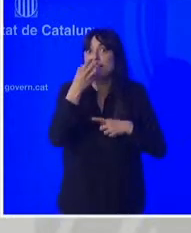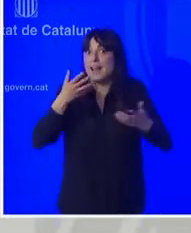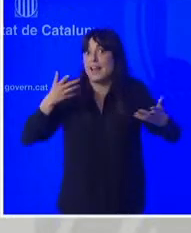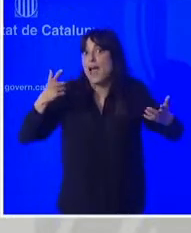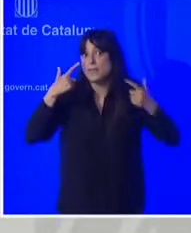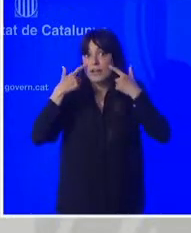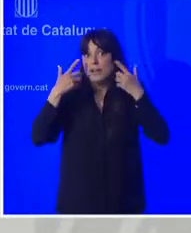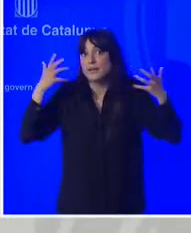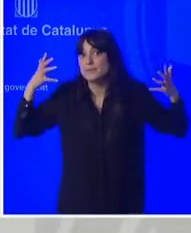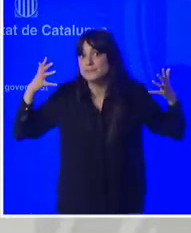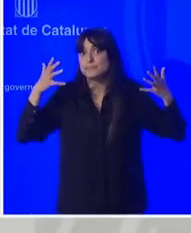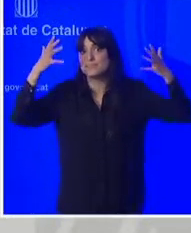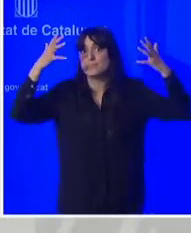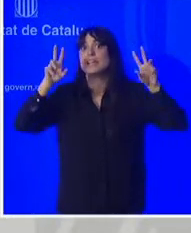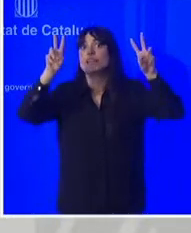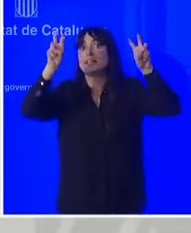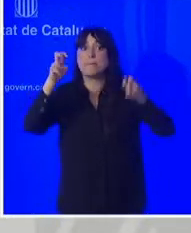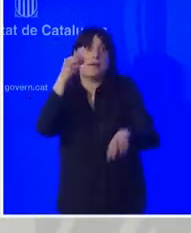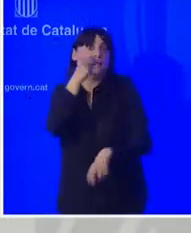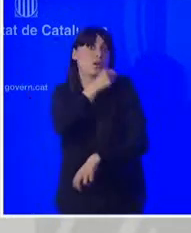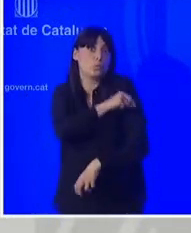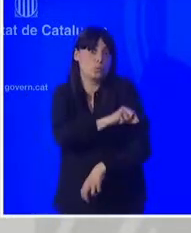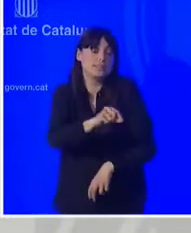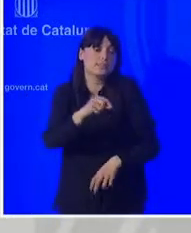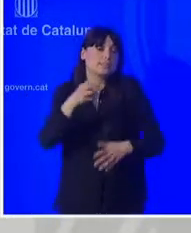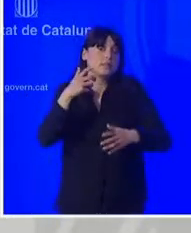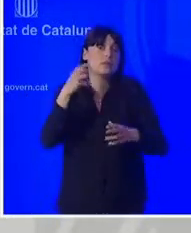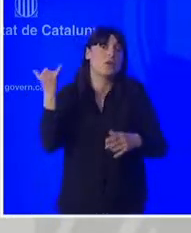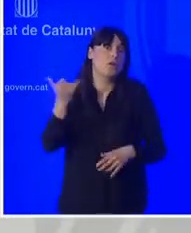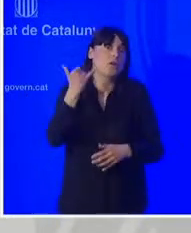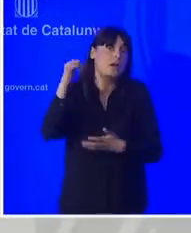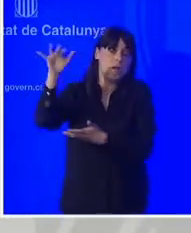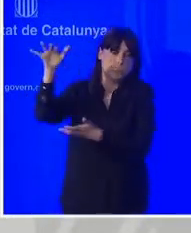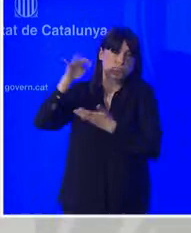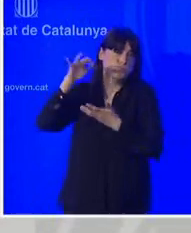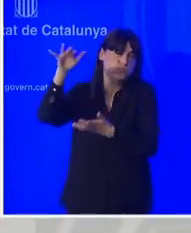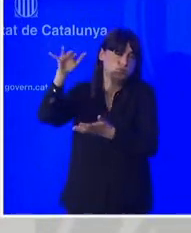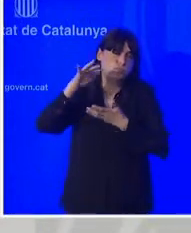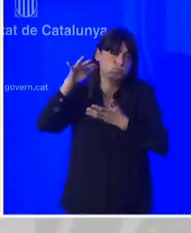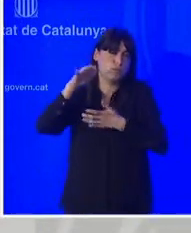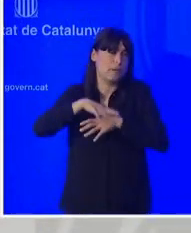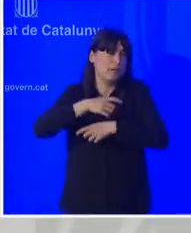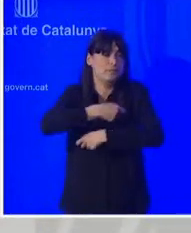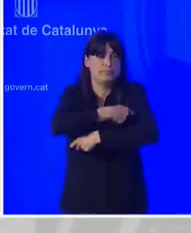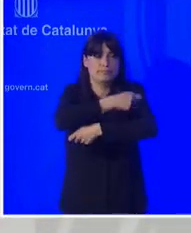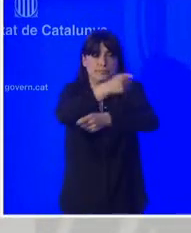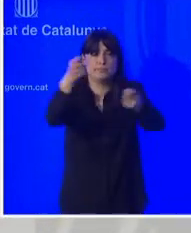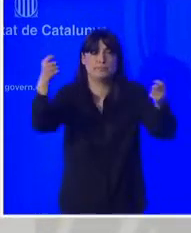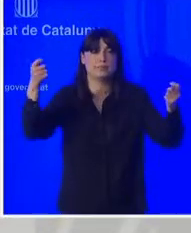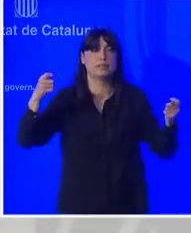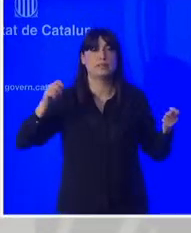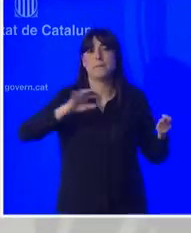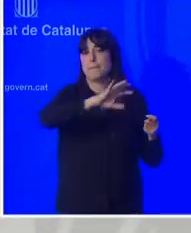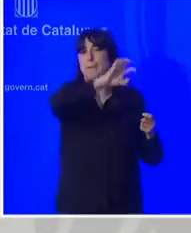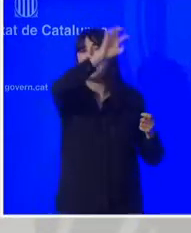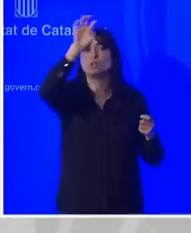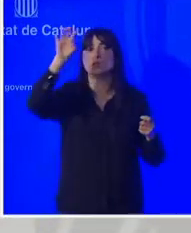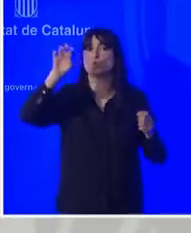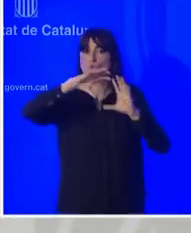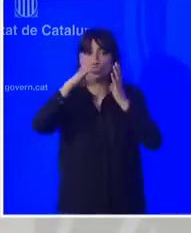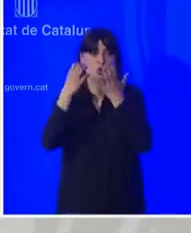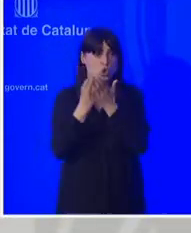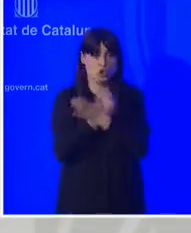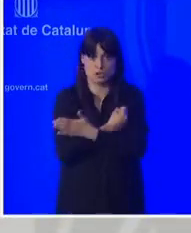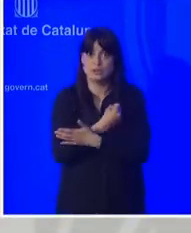és que el tema de les vacunes haurà d'acabar d'arribar de manera massiva a tots els països perquè només garantirem que